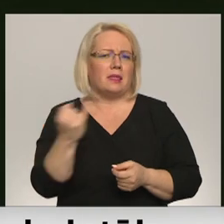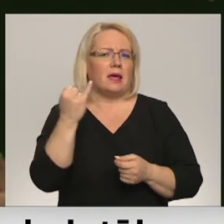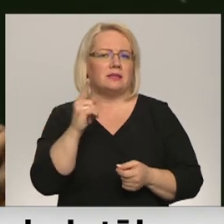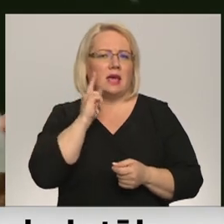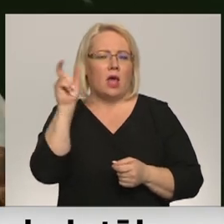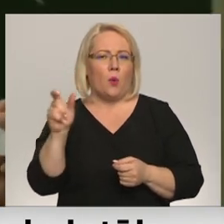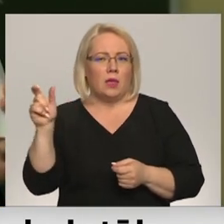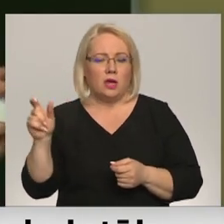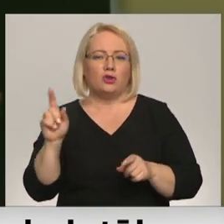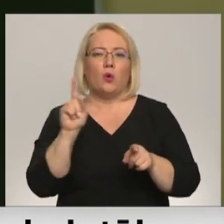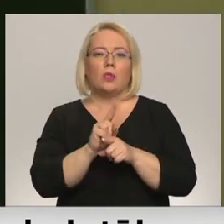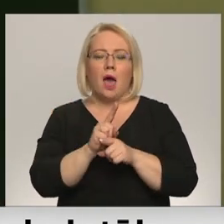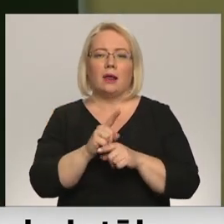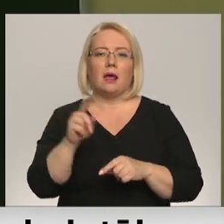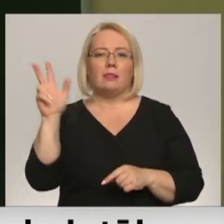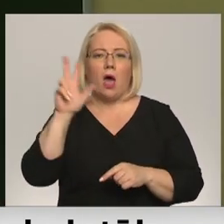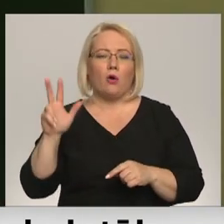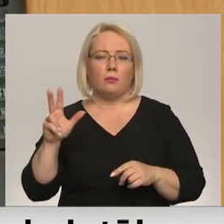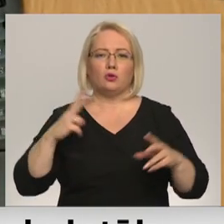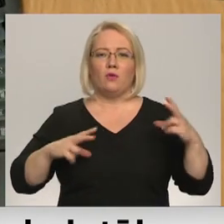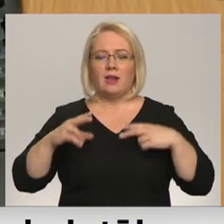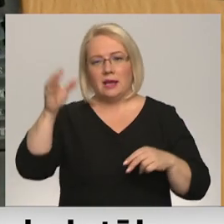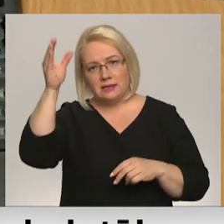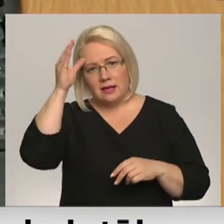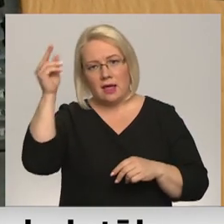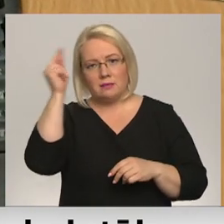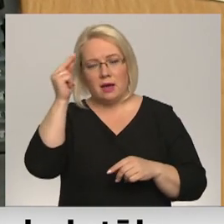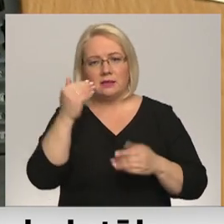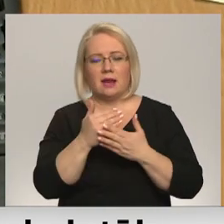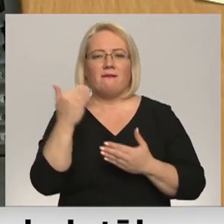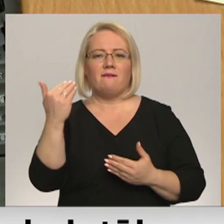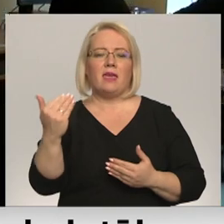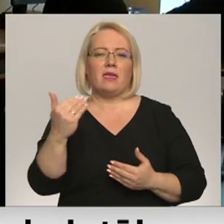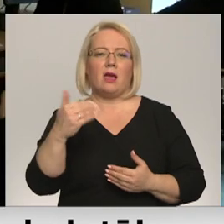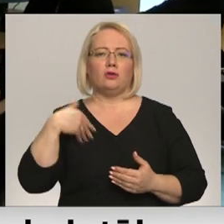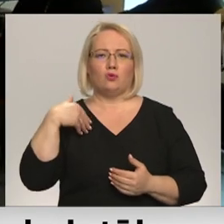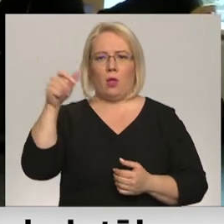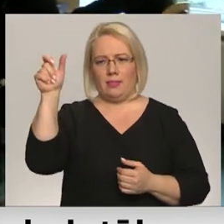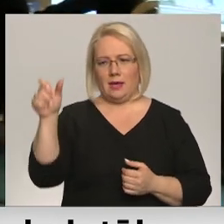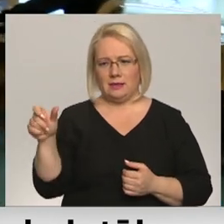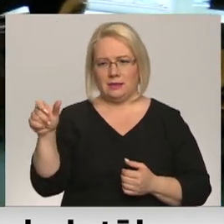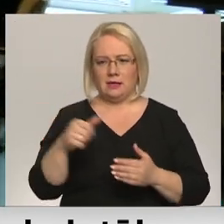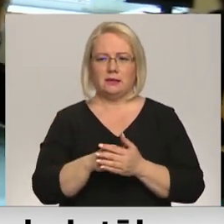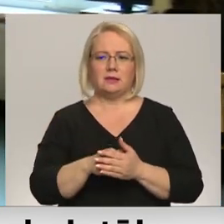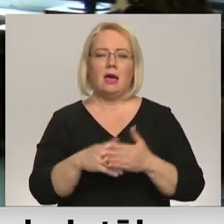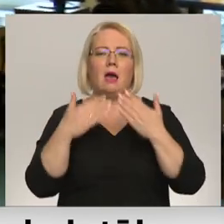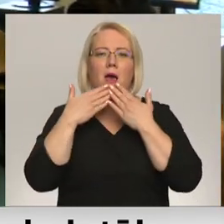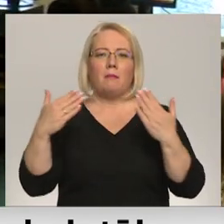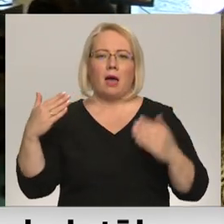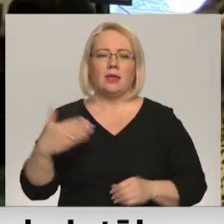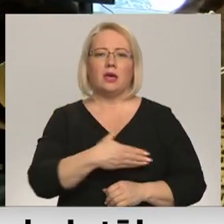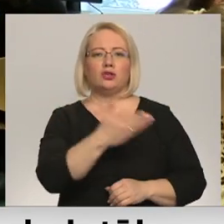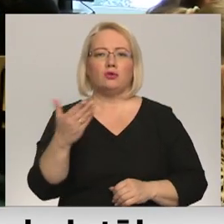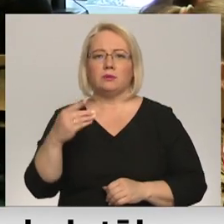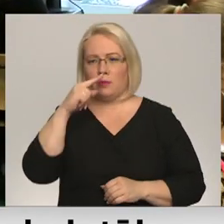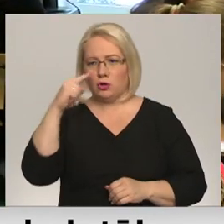Un tagad Daugavpils universitātē datorzinātnes studē arī viena no guntas skolniecēm. Paldies jums par stundu un tad